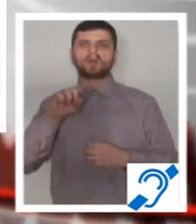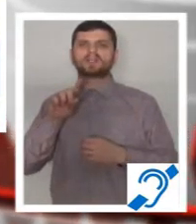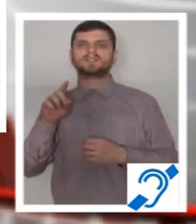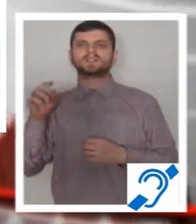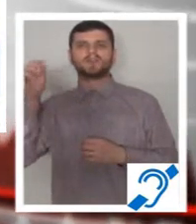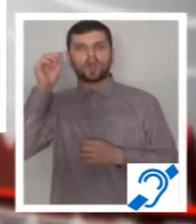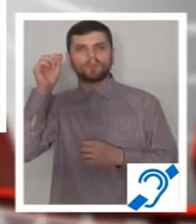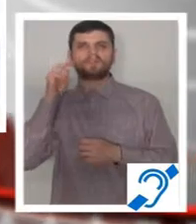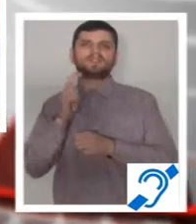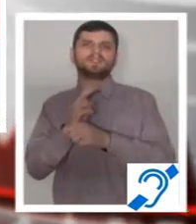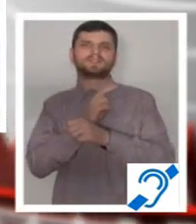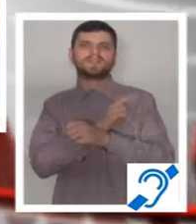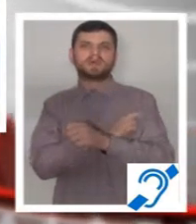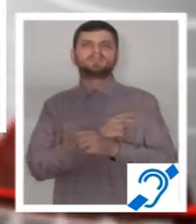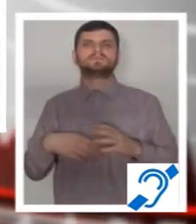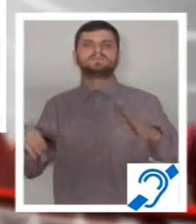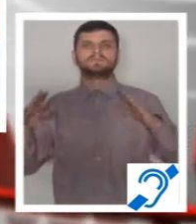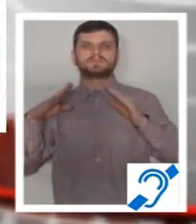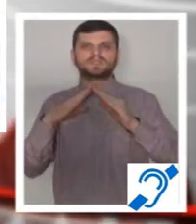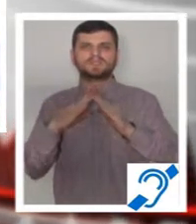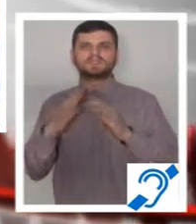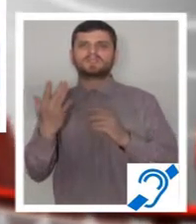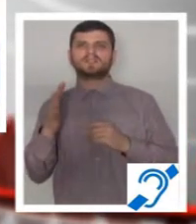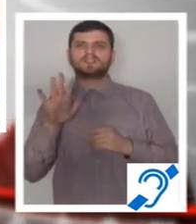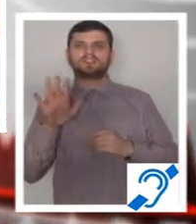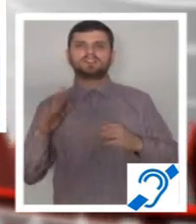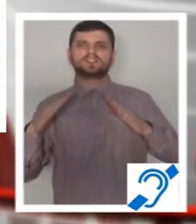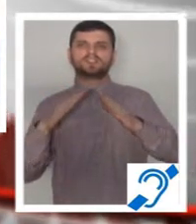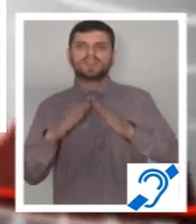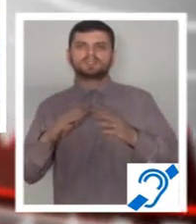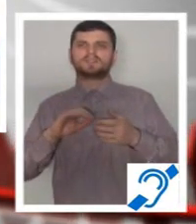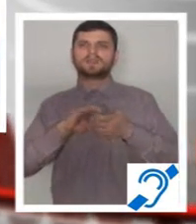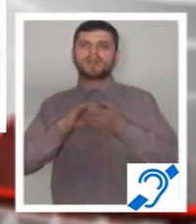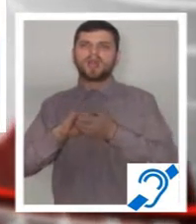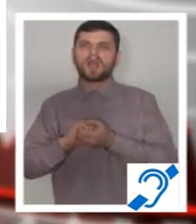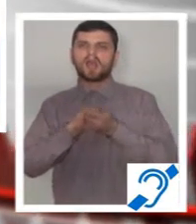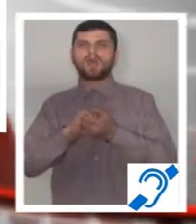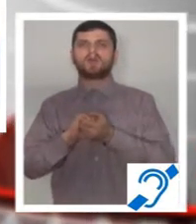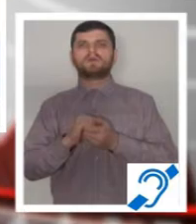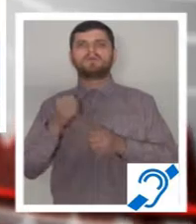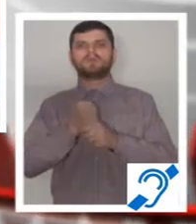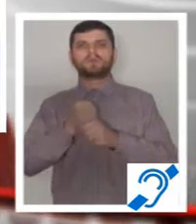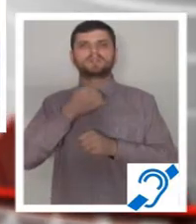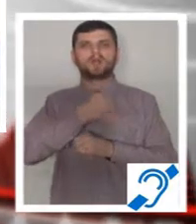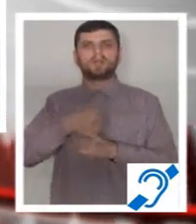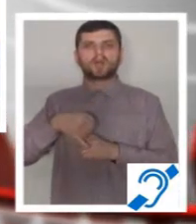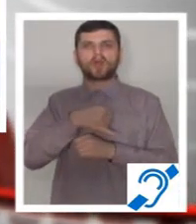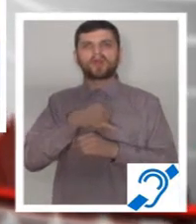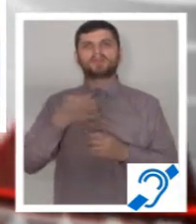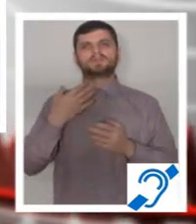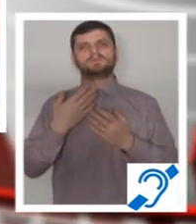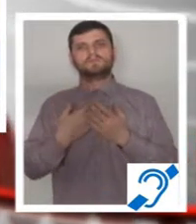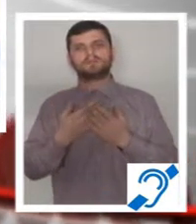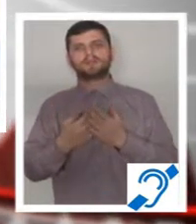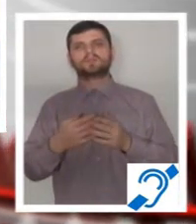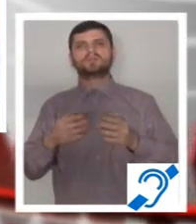Cicănești, Corbeni, Valea Iașului, Arefu și Valea Danului au asistat pe durata implementării proiectului la numeroase evenimente menite să